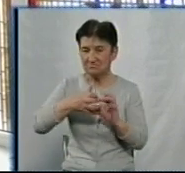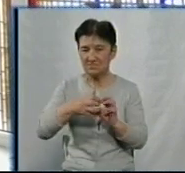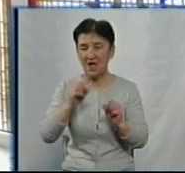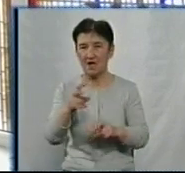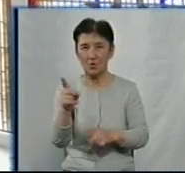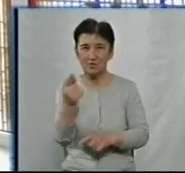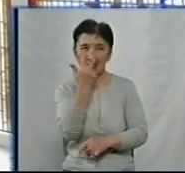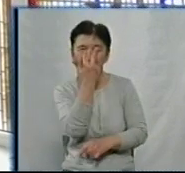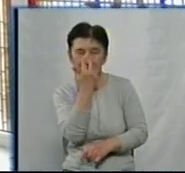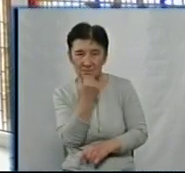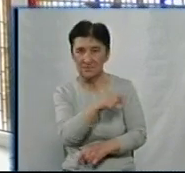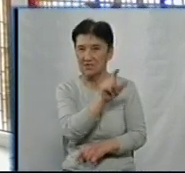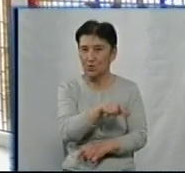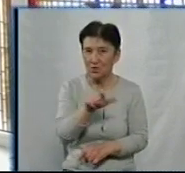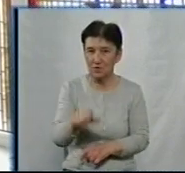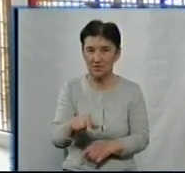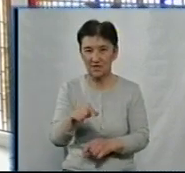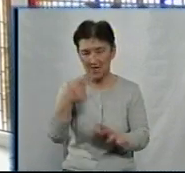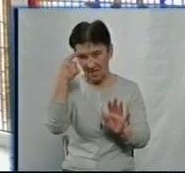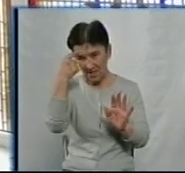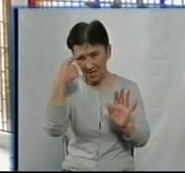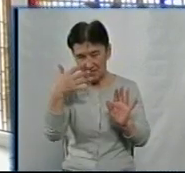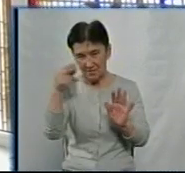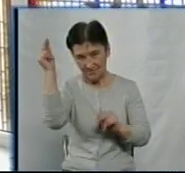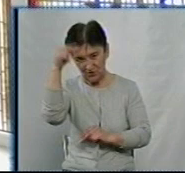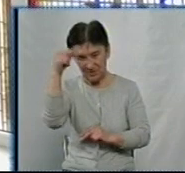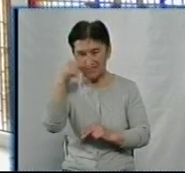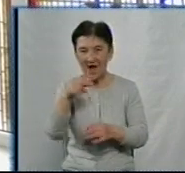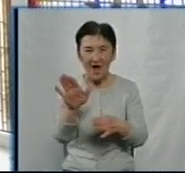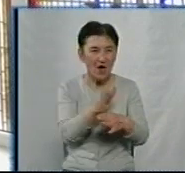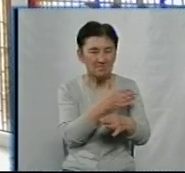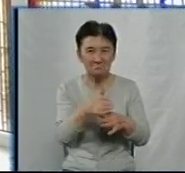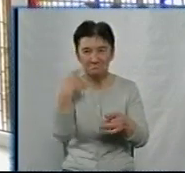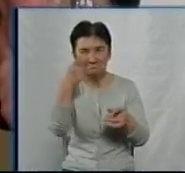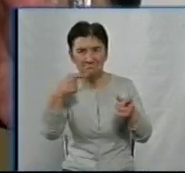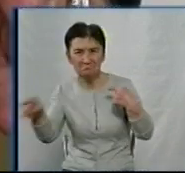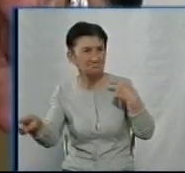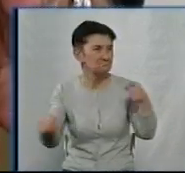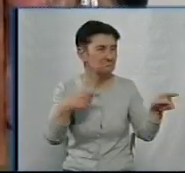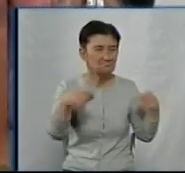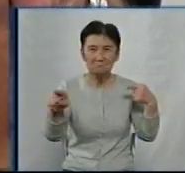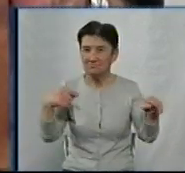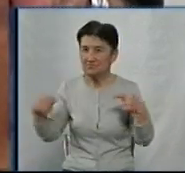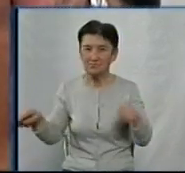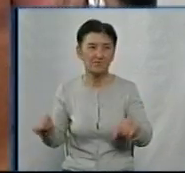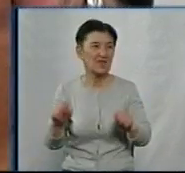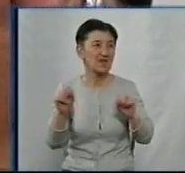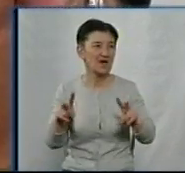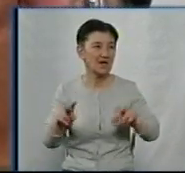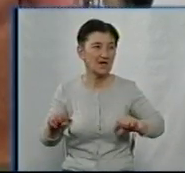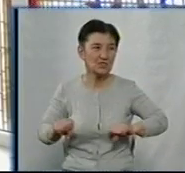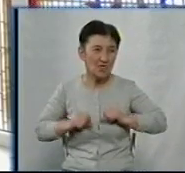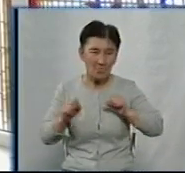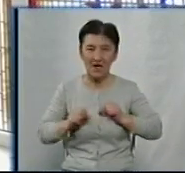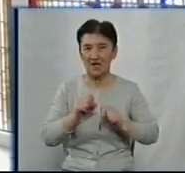людей, як вона вчиться розв'язати людей, як намагається їх